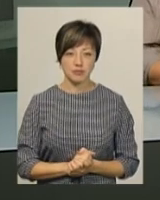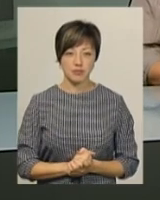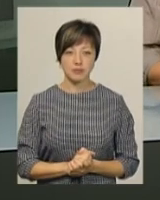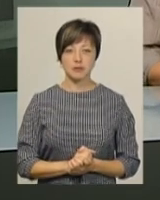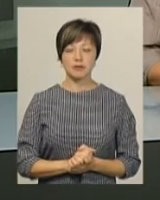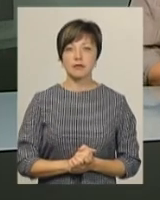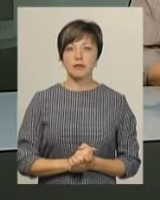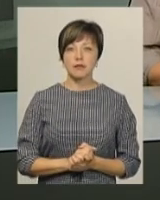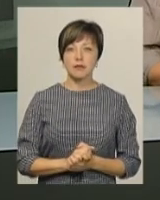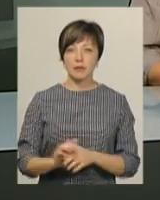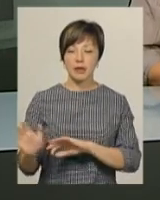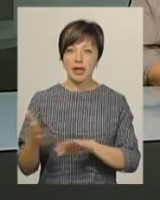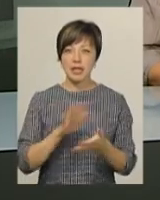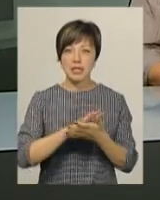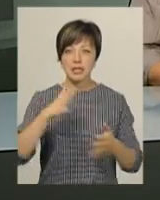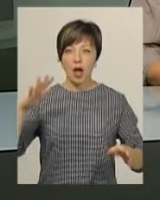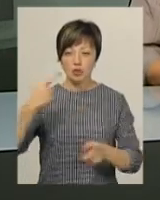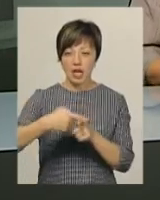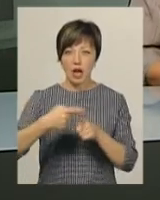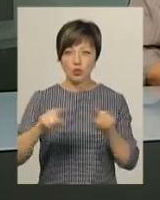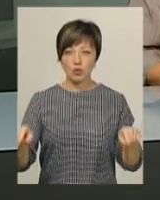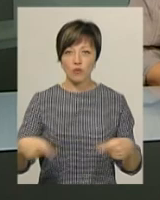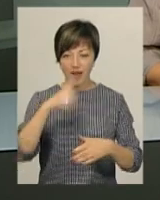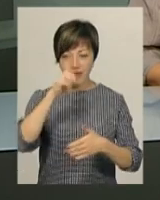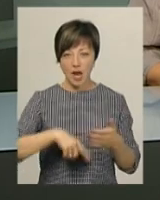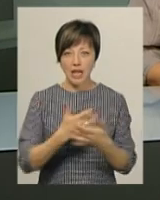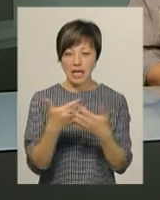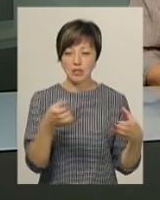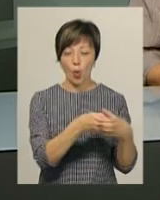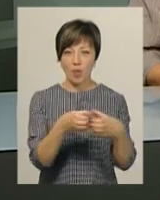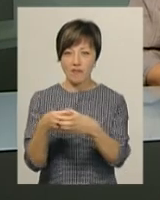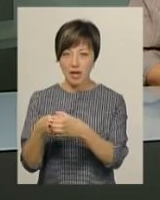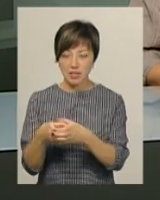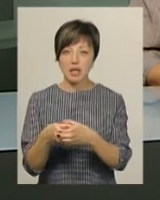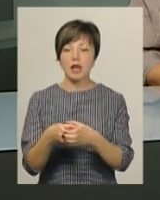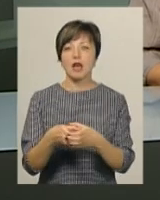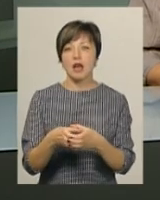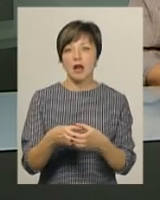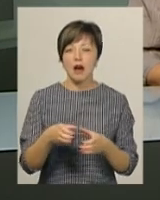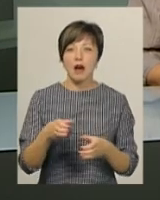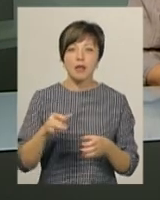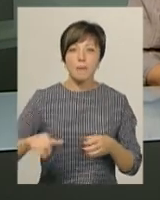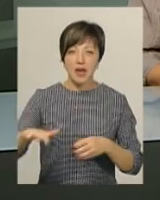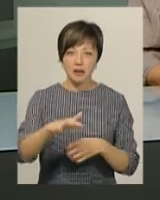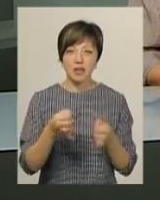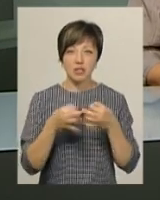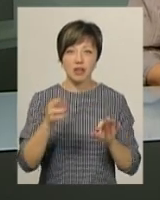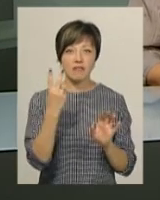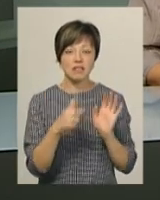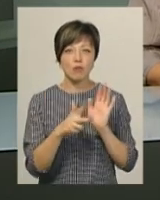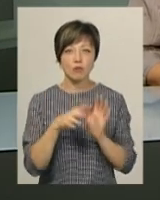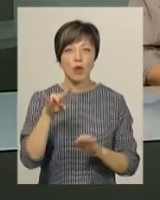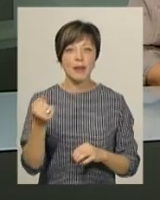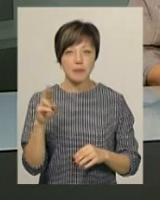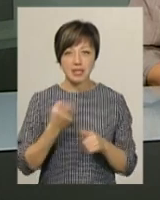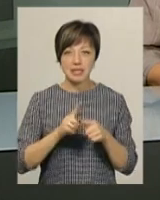Сеючий хрест утворять віряни різних конфесій на Хмельницькому майдані Незалежності у суботу 28 липня. Це буде